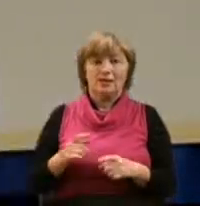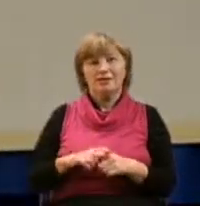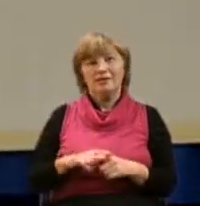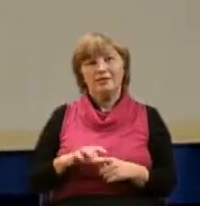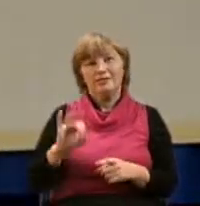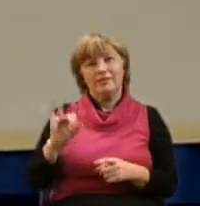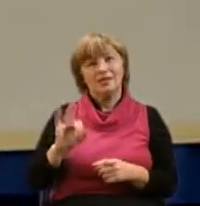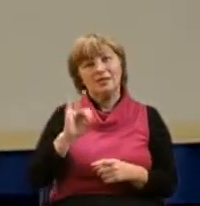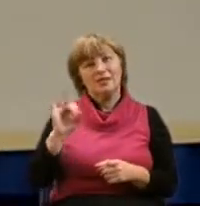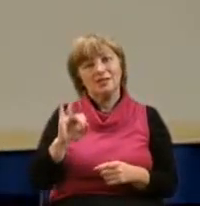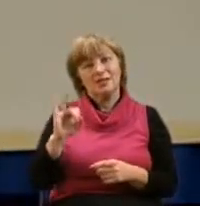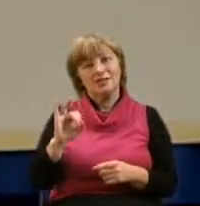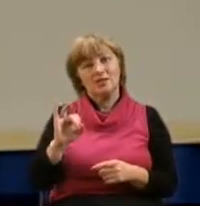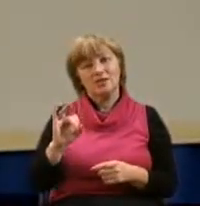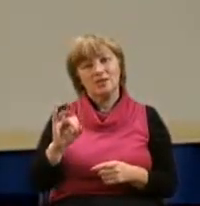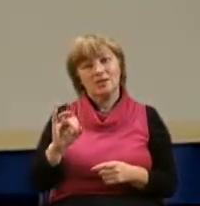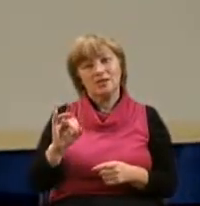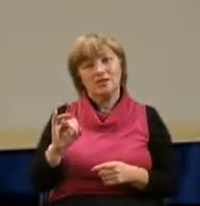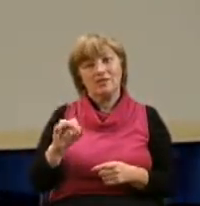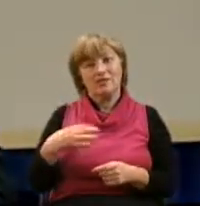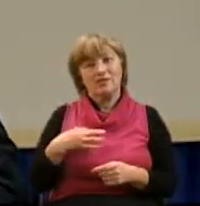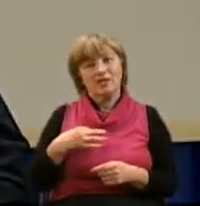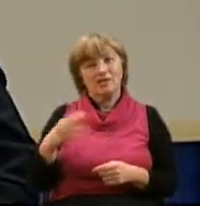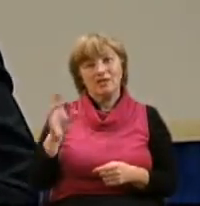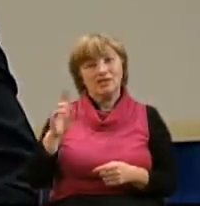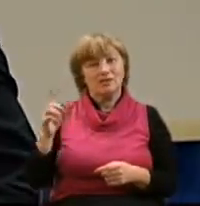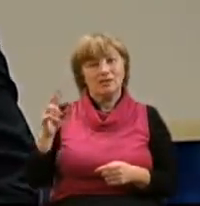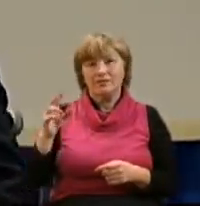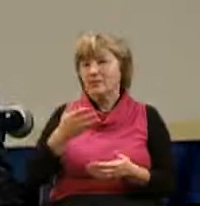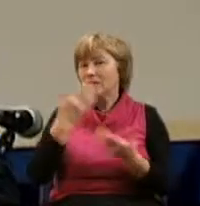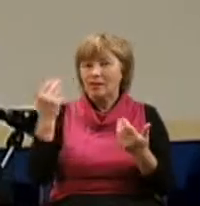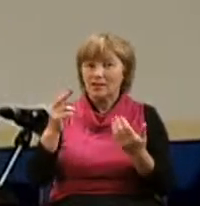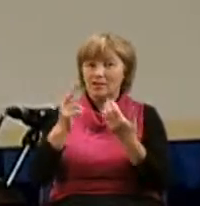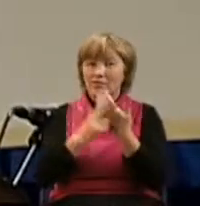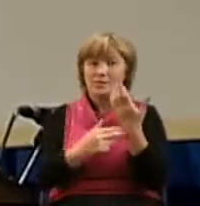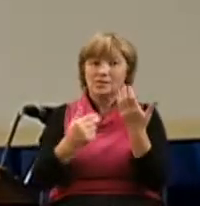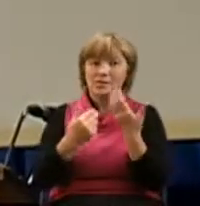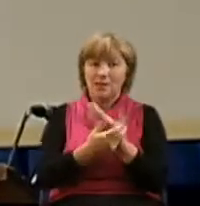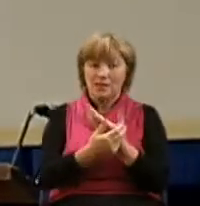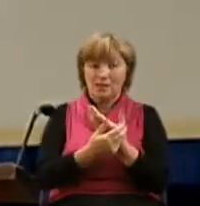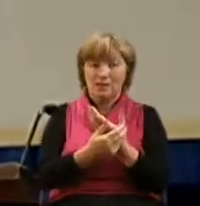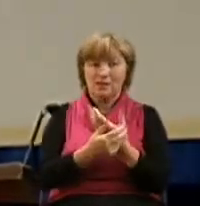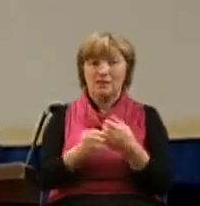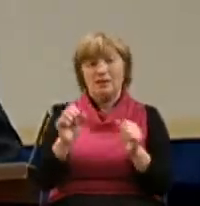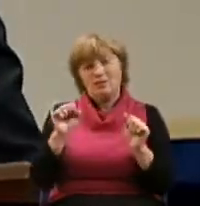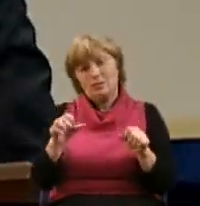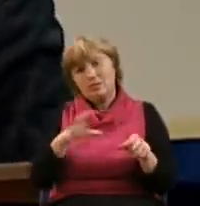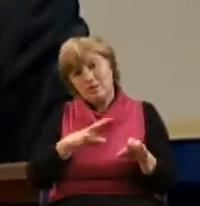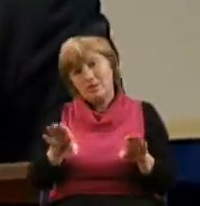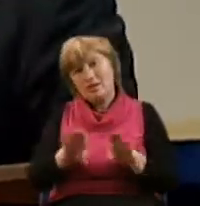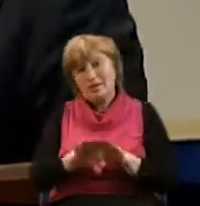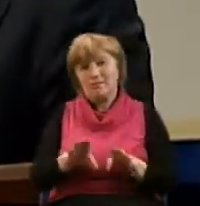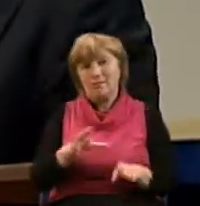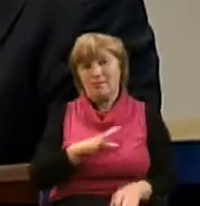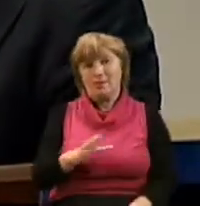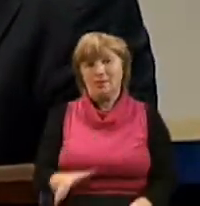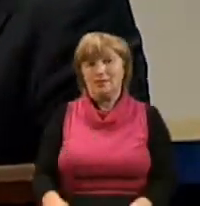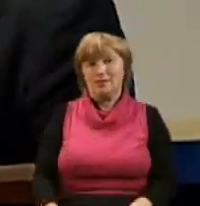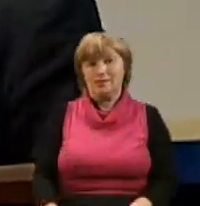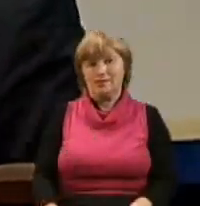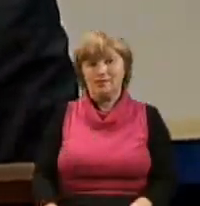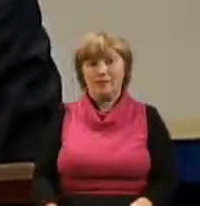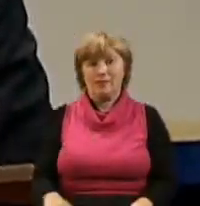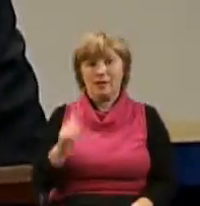исторические данные, которые не являются священным писанием. Возможно, так было. Одно